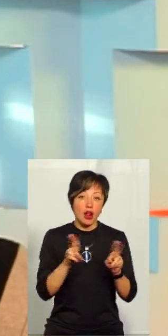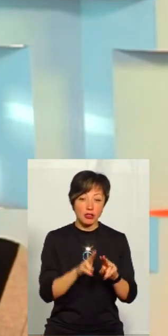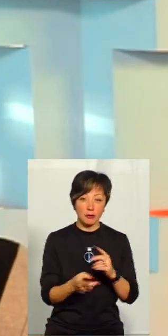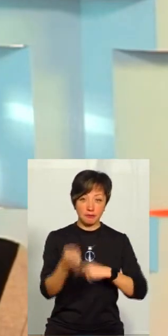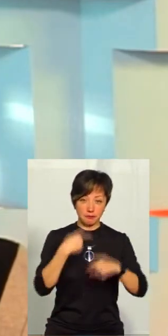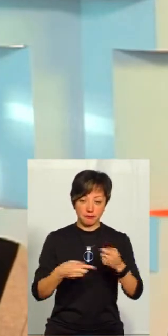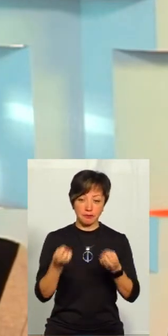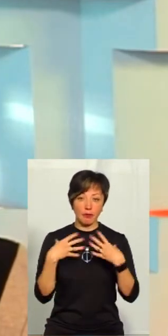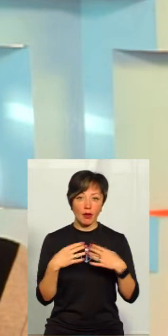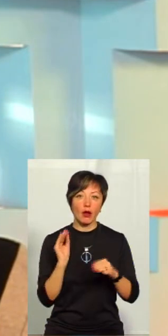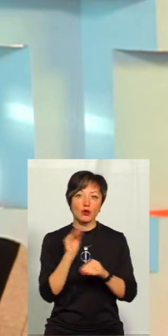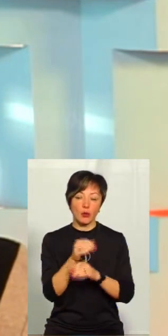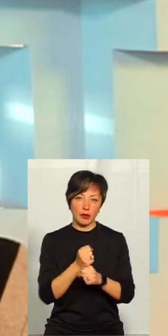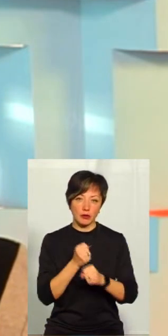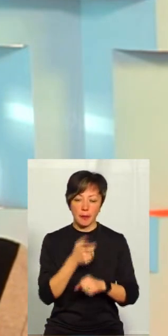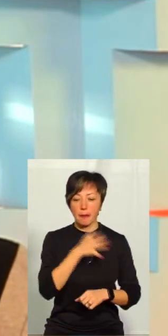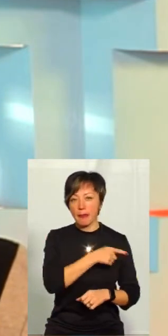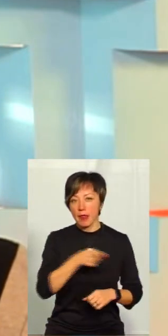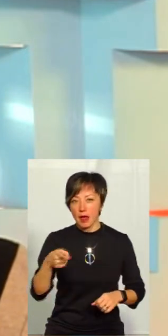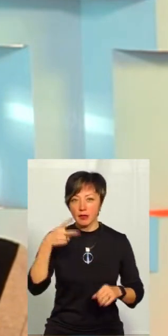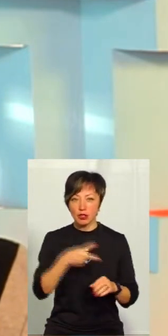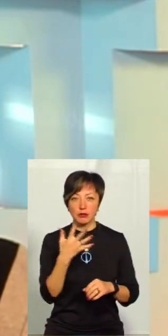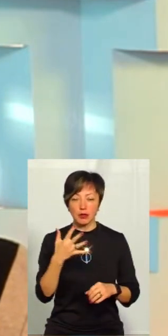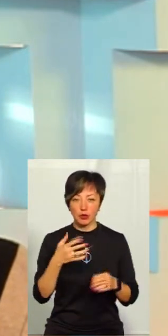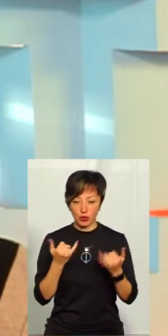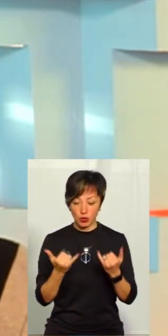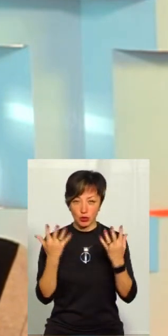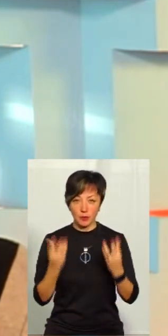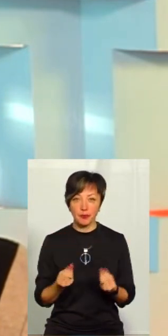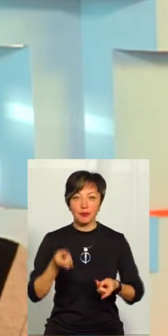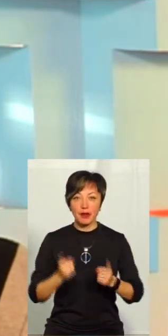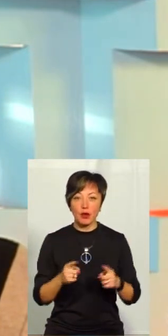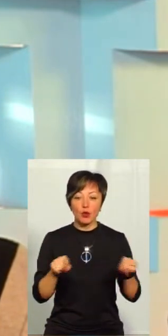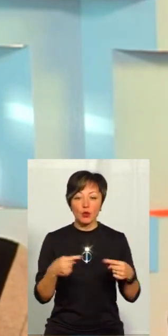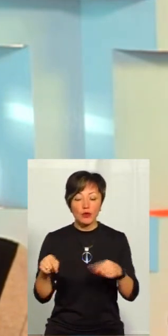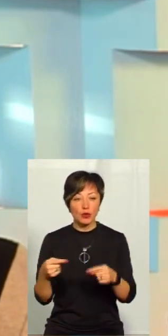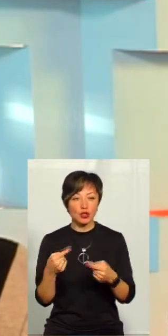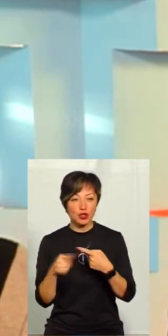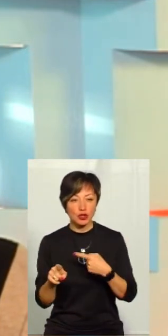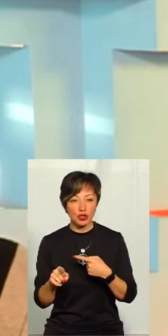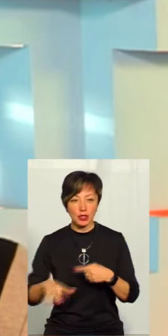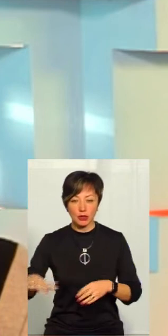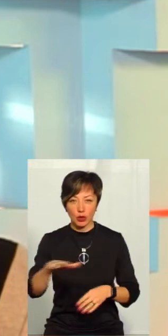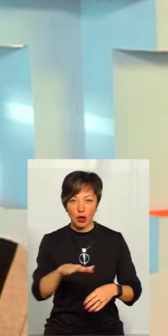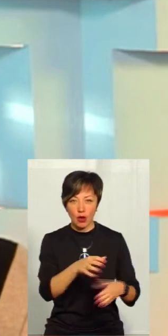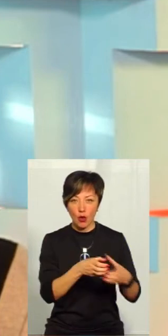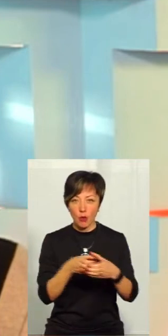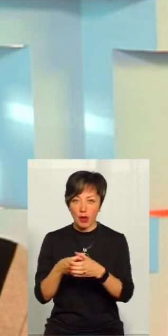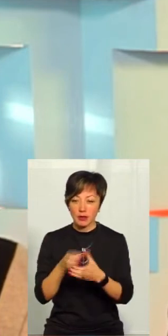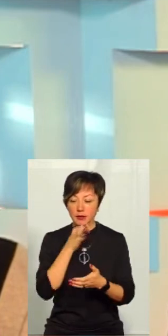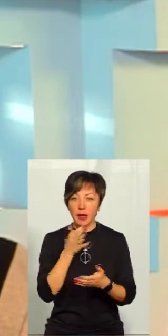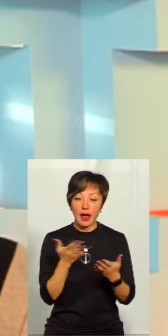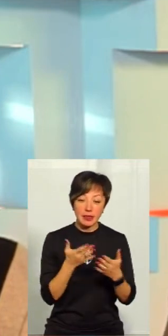доопрацювання. За період з 2005 по сьогоднішній день, насправді, утворювалися інші територіальні громади. Якісь з них